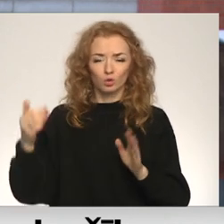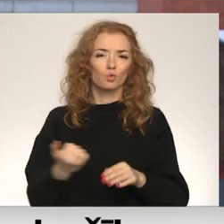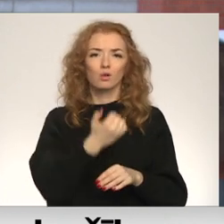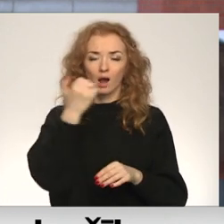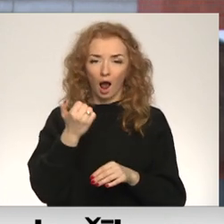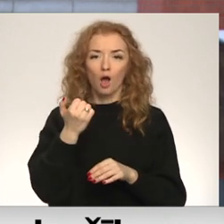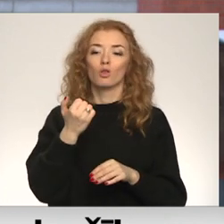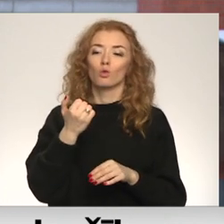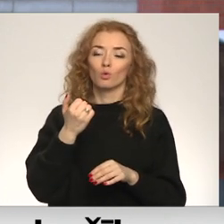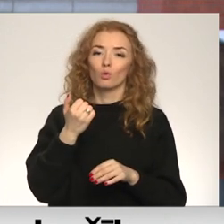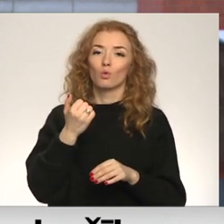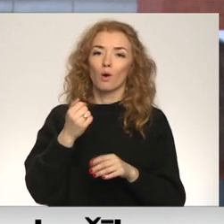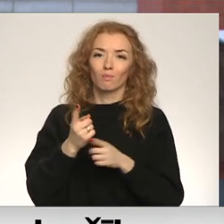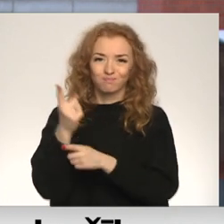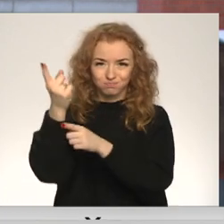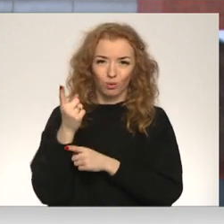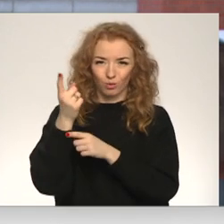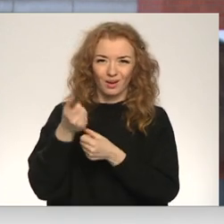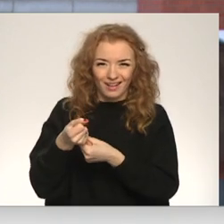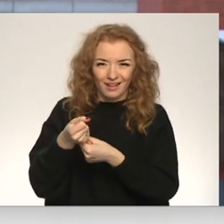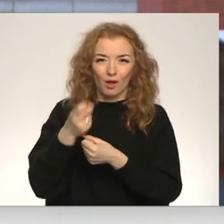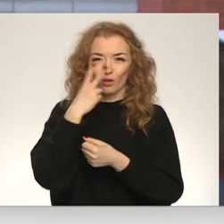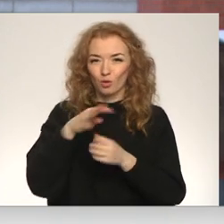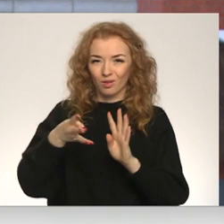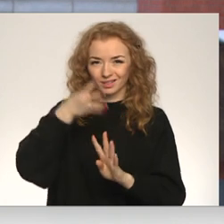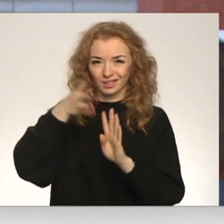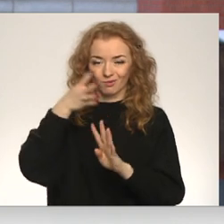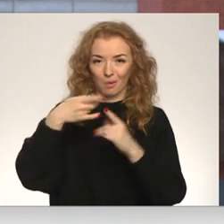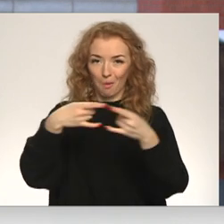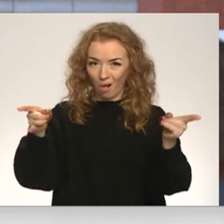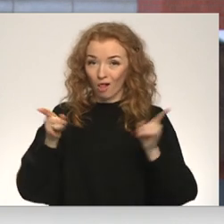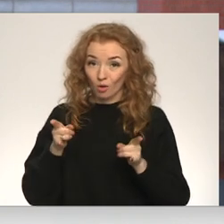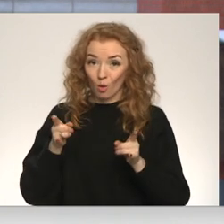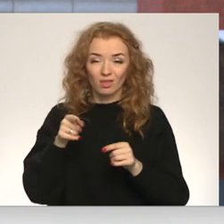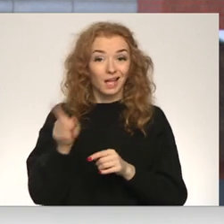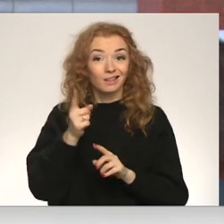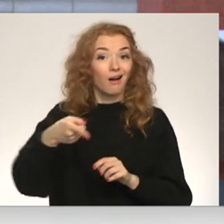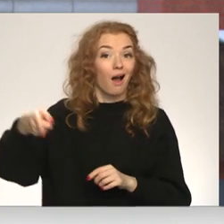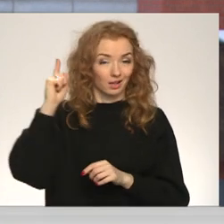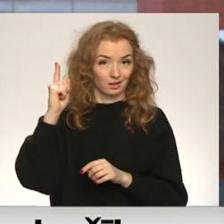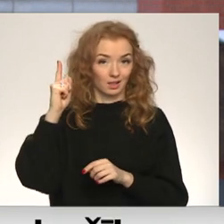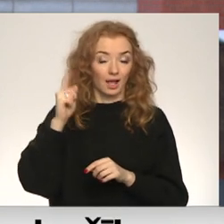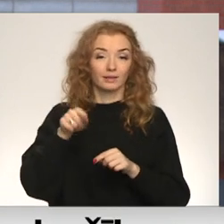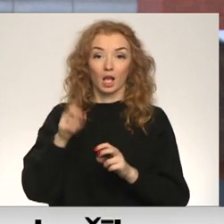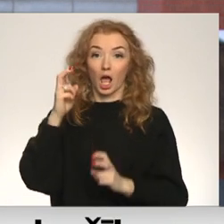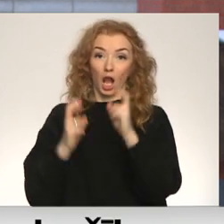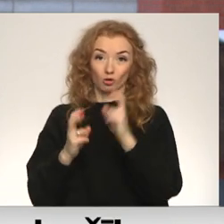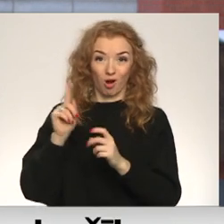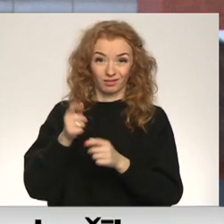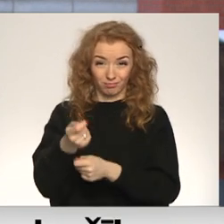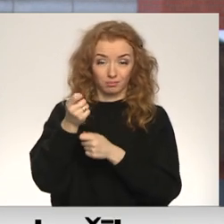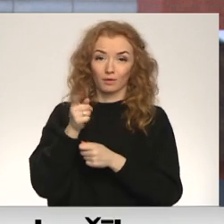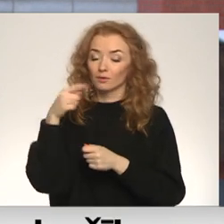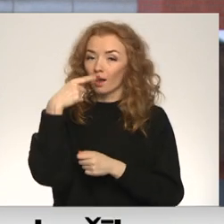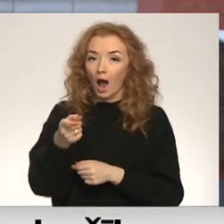kategoriski aizliegts, ir pētārža šaušana no daudz dzīvokļu, nāmu, balkoniem un logiem. Pētārž ražotāji atgādina, ka